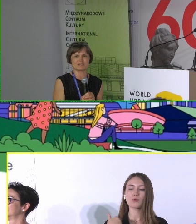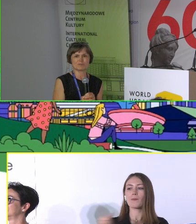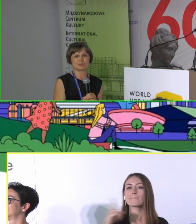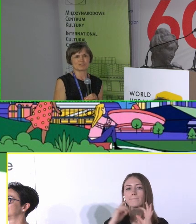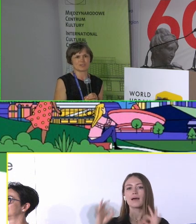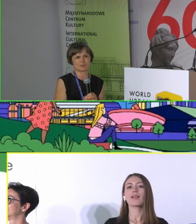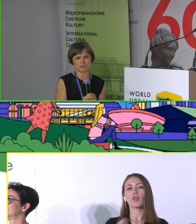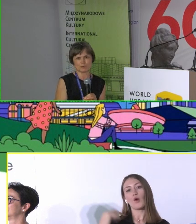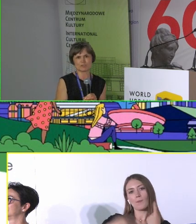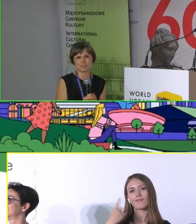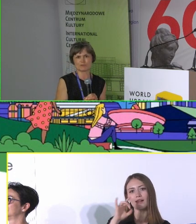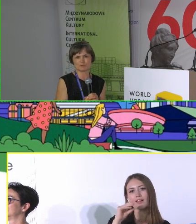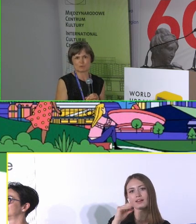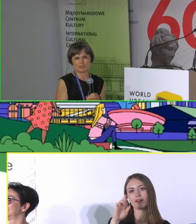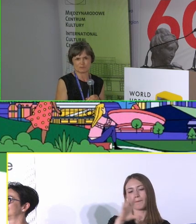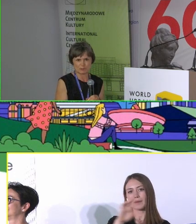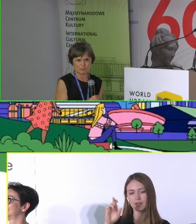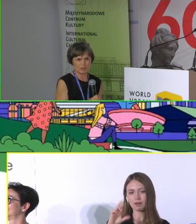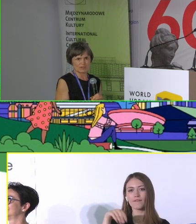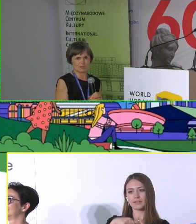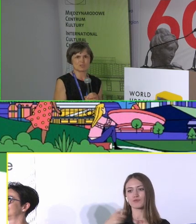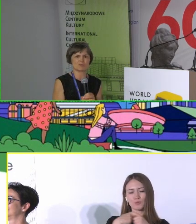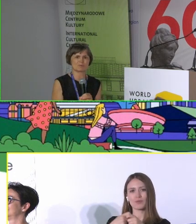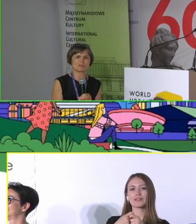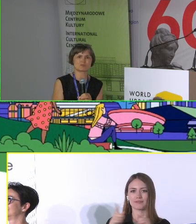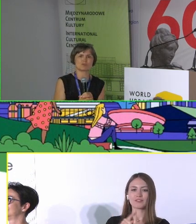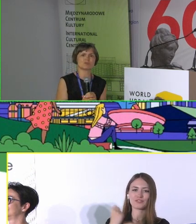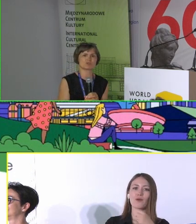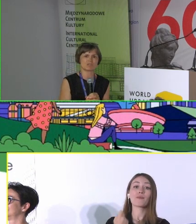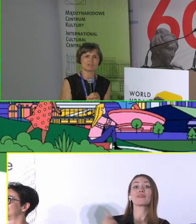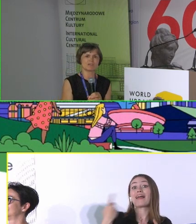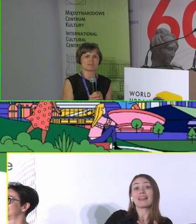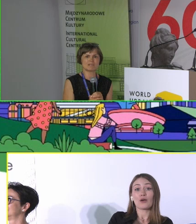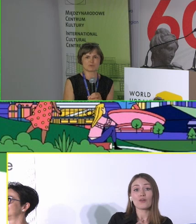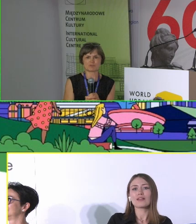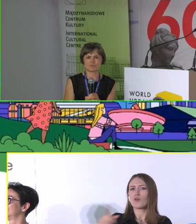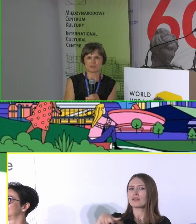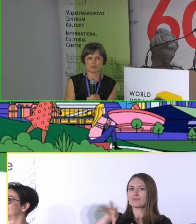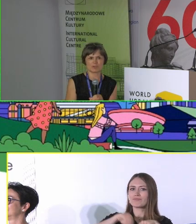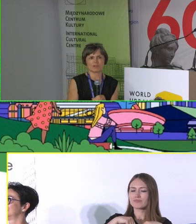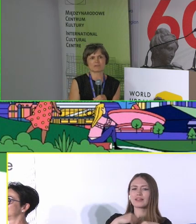jest jego dzieło i jego współpracowników. Na koniec powiem tylko, że oni przyjęli najlepszą z metod